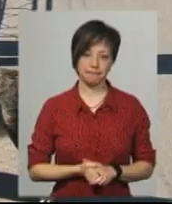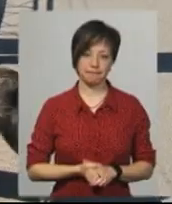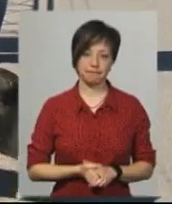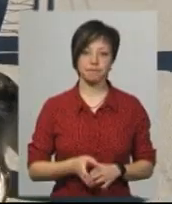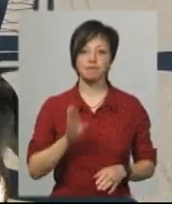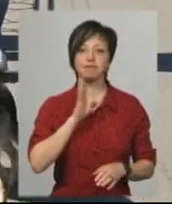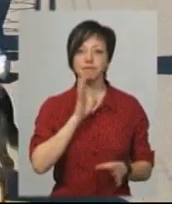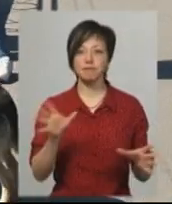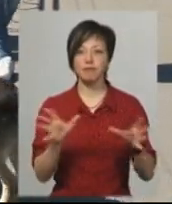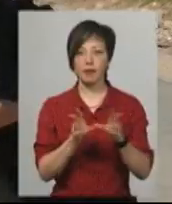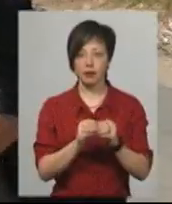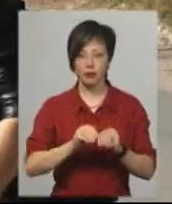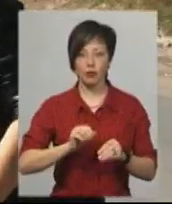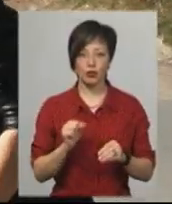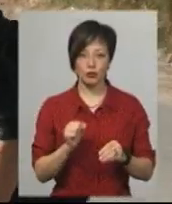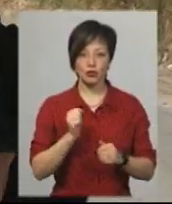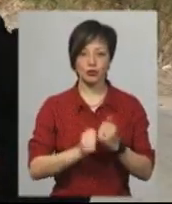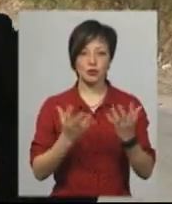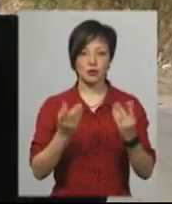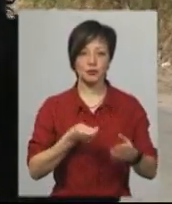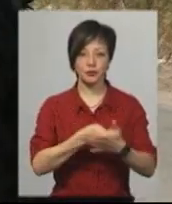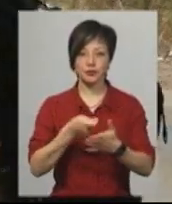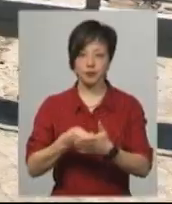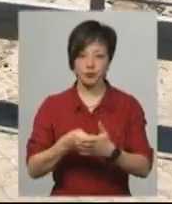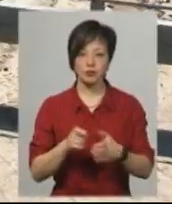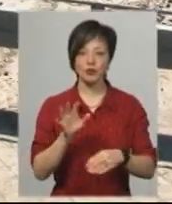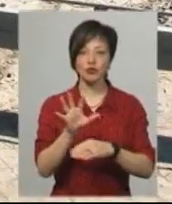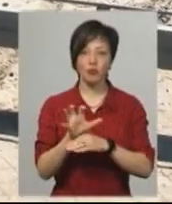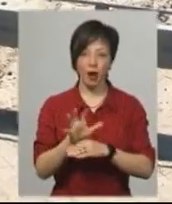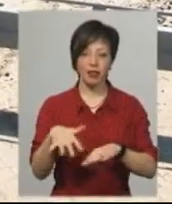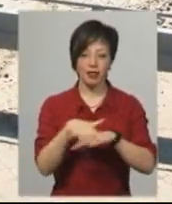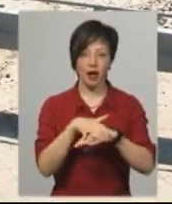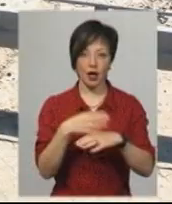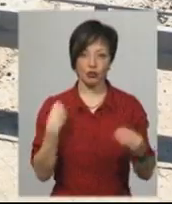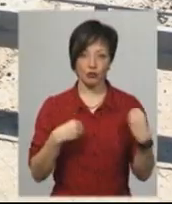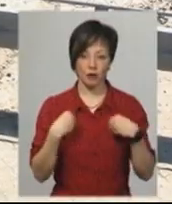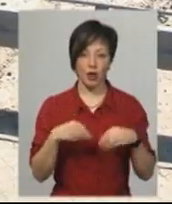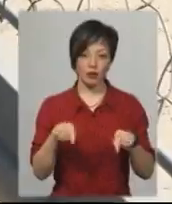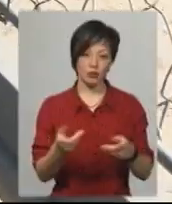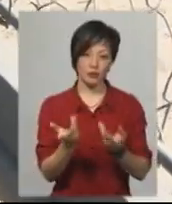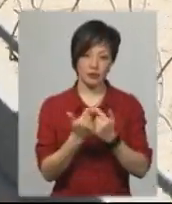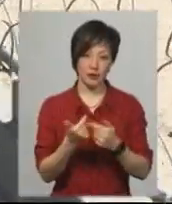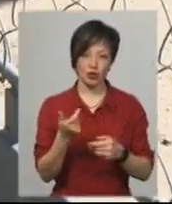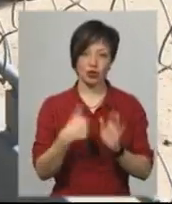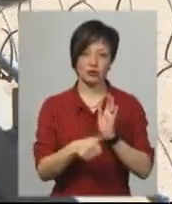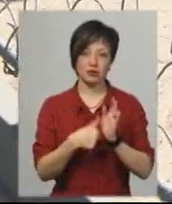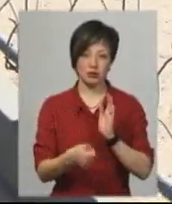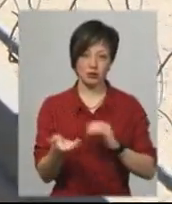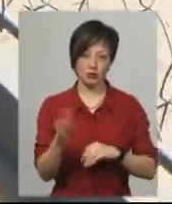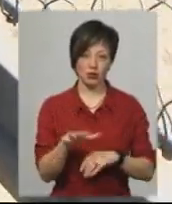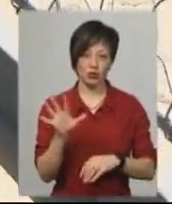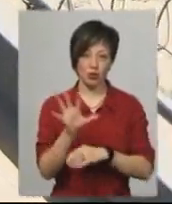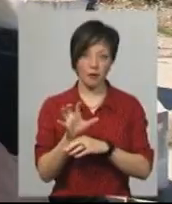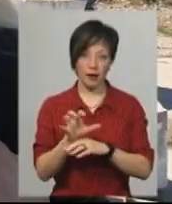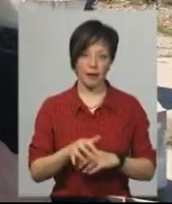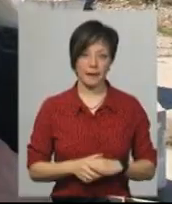Дівчина разом із своєю подругою щодня годує собак на речовому ринку. Тут їх налічується близько 60, розповідає Віталія